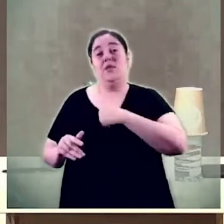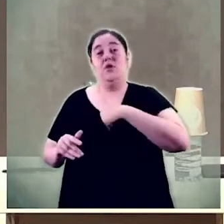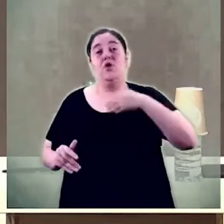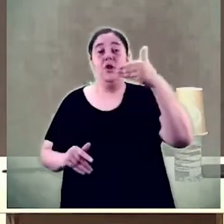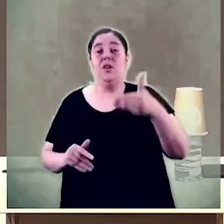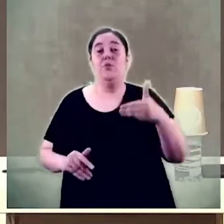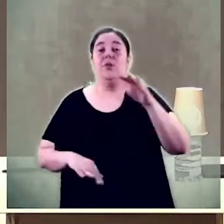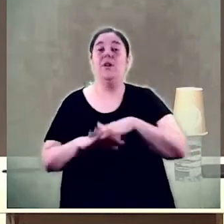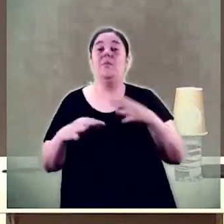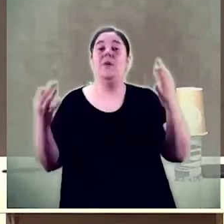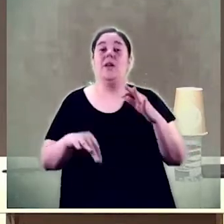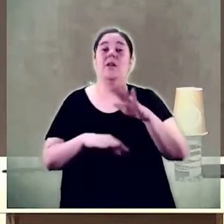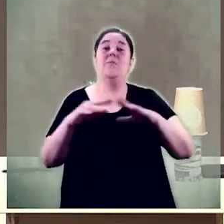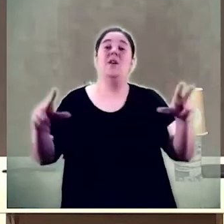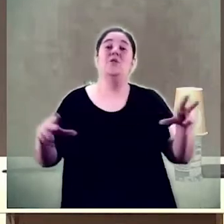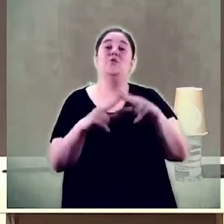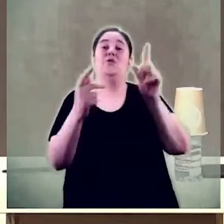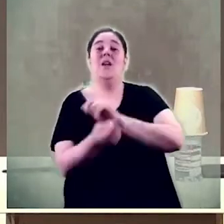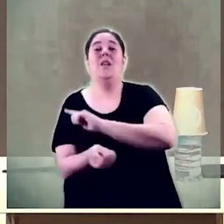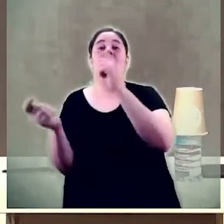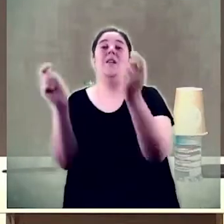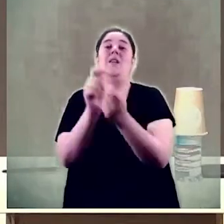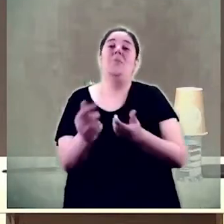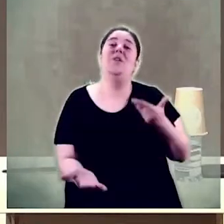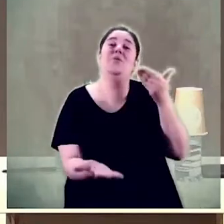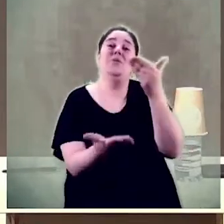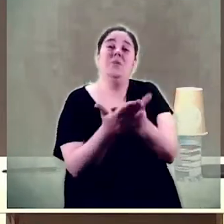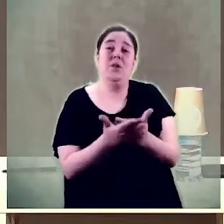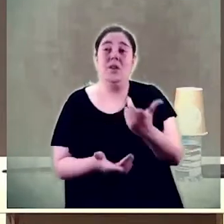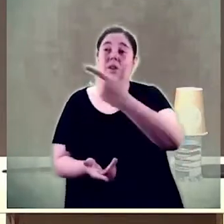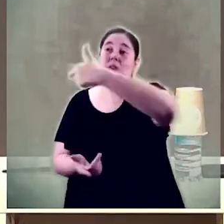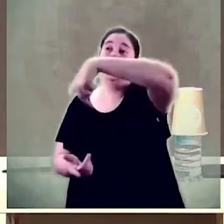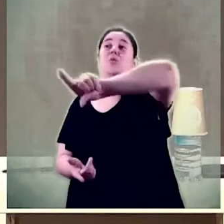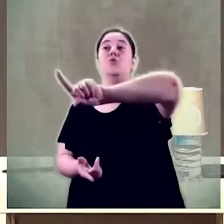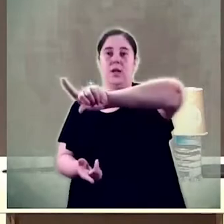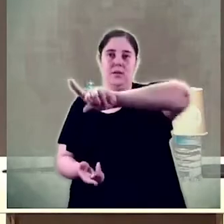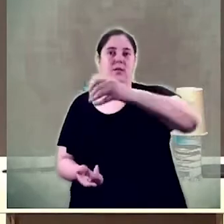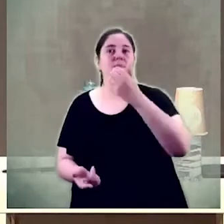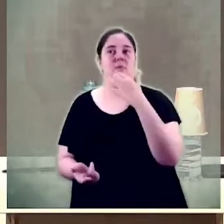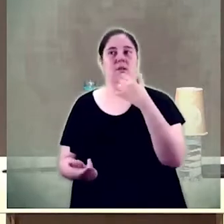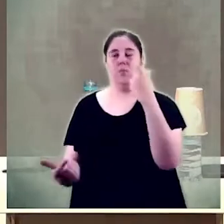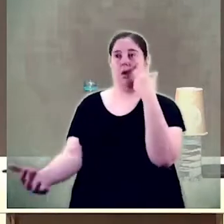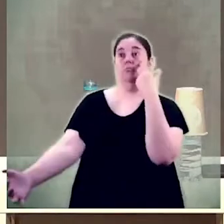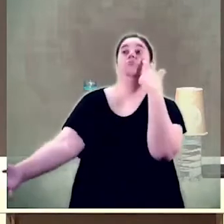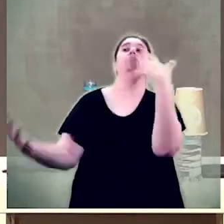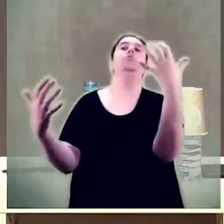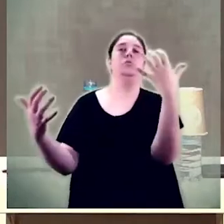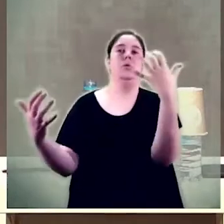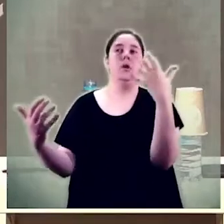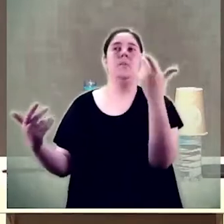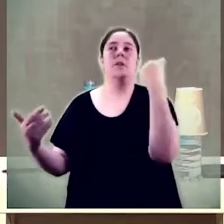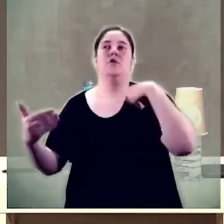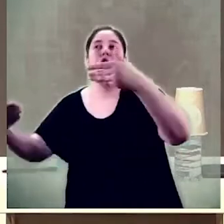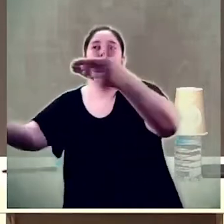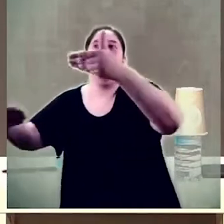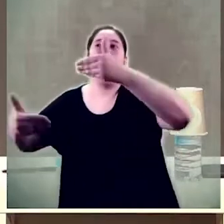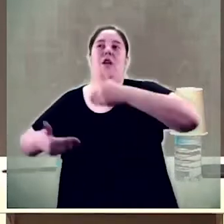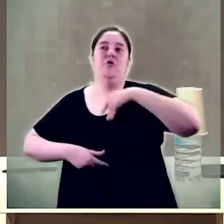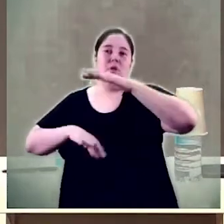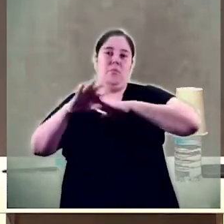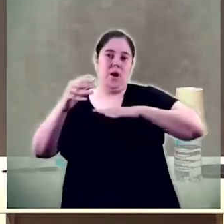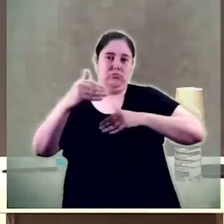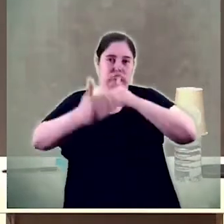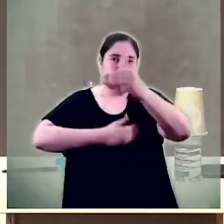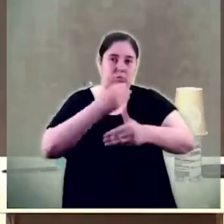contribuir al canvi social i vosaltres sou la punta de llança que ens ajudarà espero que